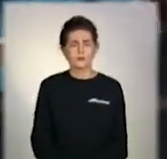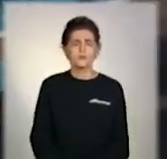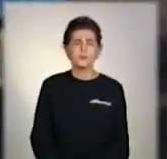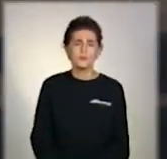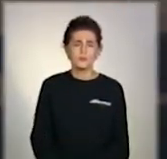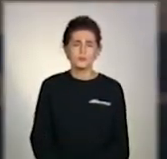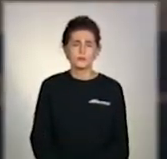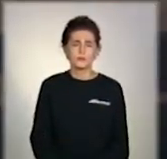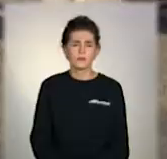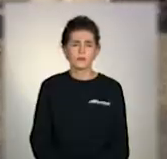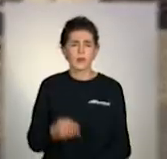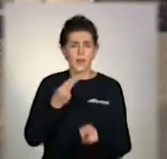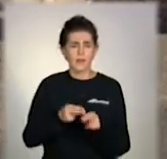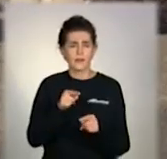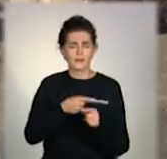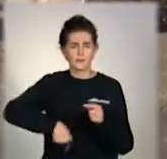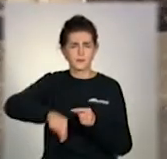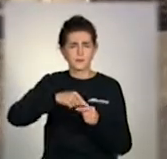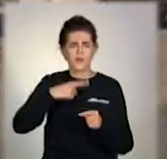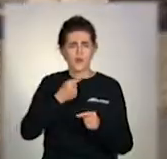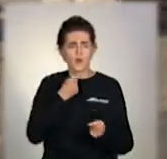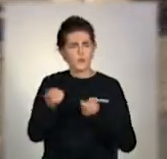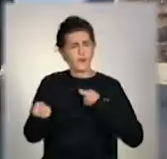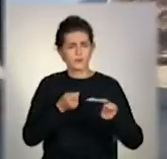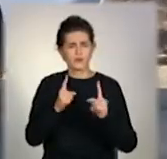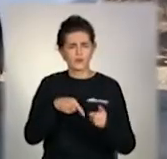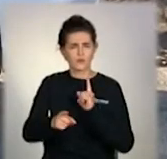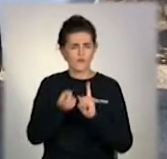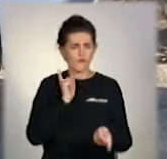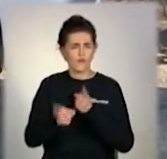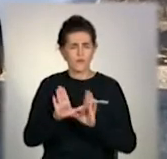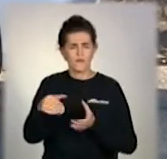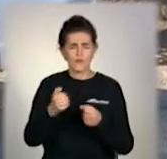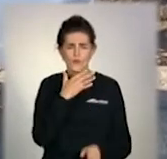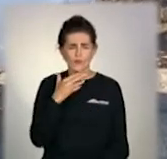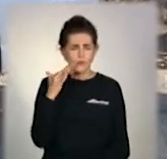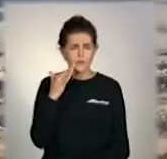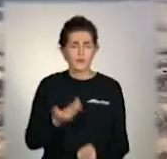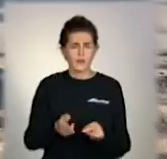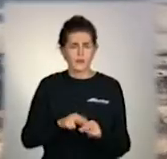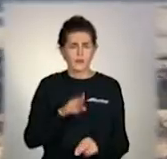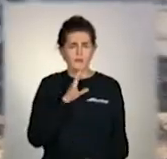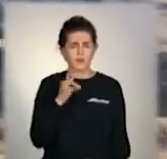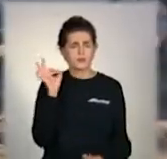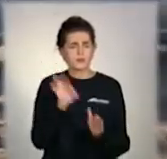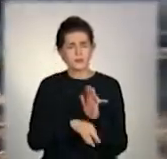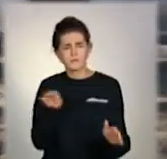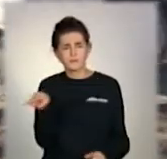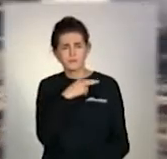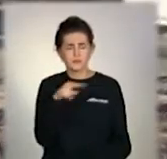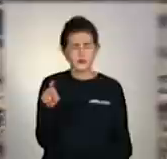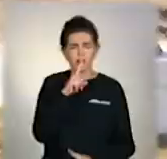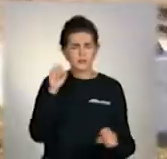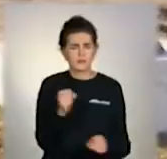Цей відрізок вкрай небезпечний, говорять місцеві, бо рух жвавий. Пані Ольга не одразу наважується переходити дорогу. Каже,